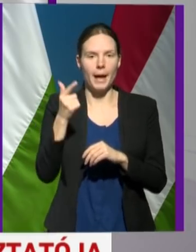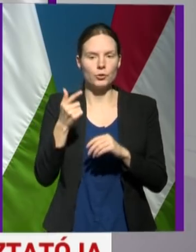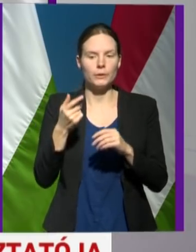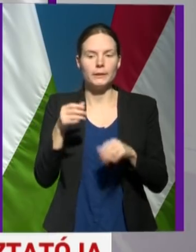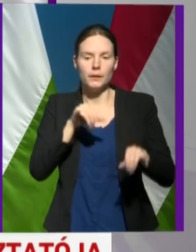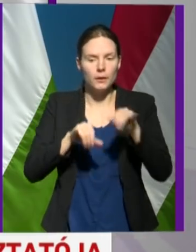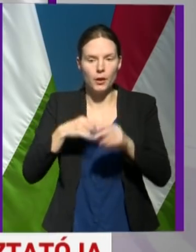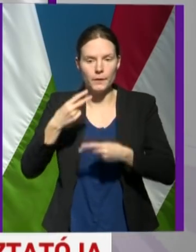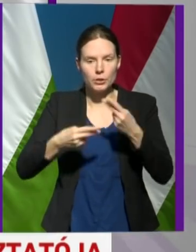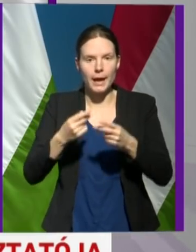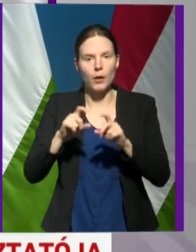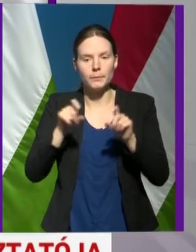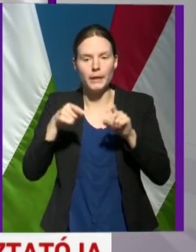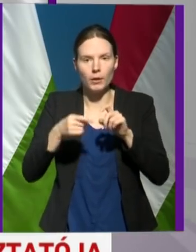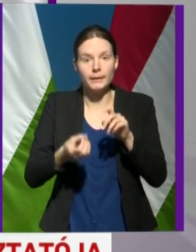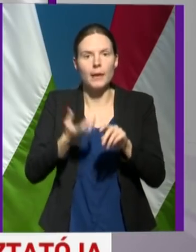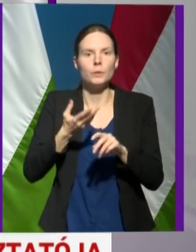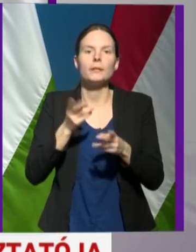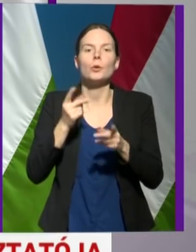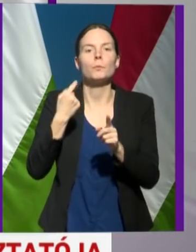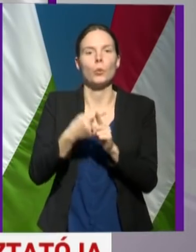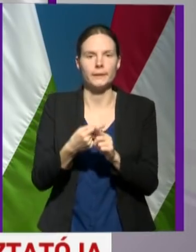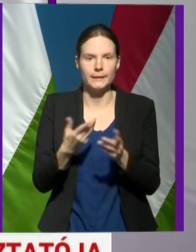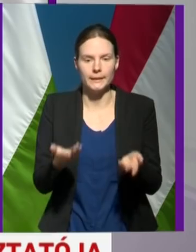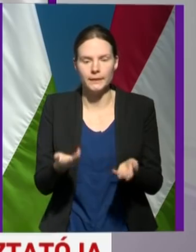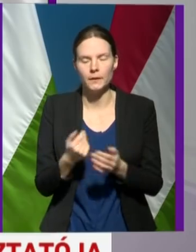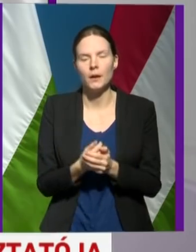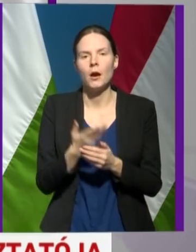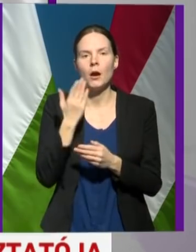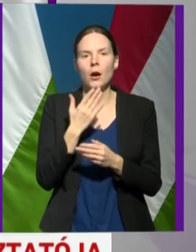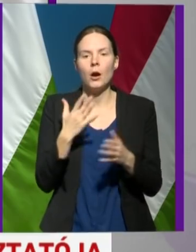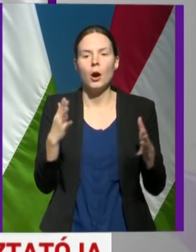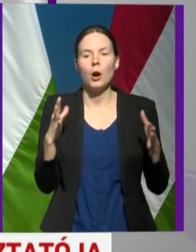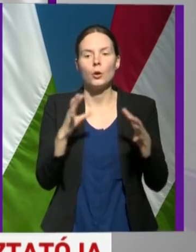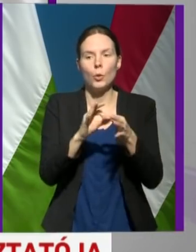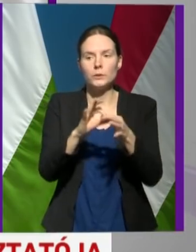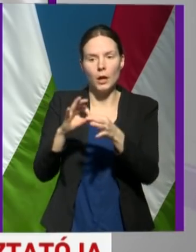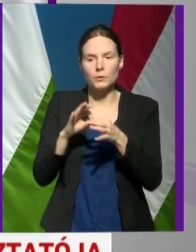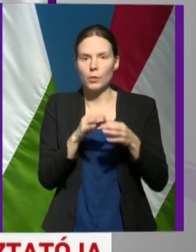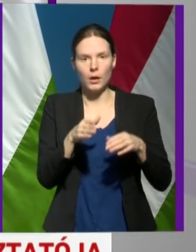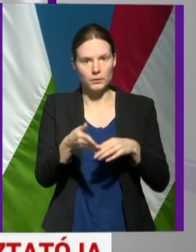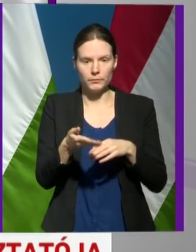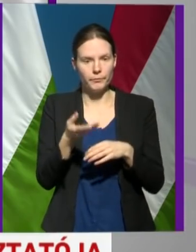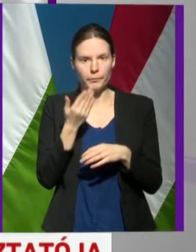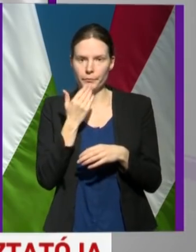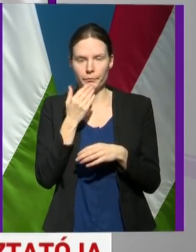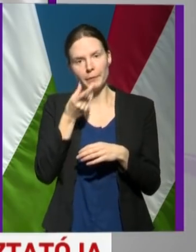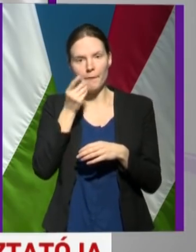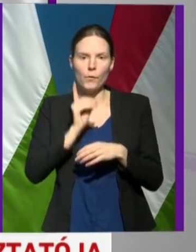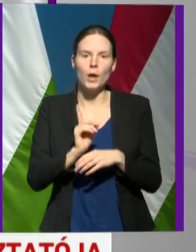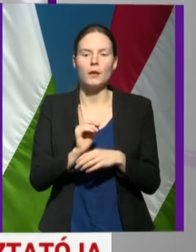igazolódott a pozitivitás. Ha ezeket a kontaktokat nem vizsgálnánk meg laboratóriumban, akkor